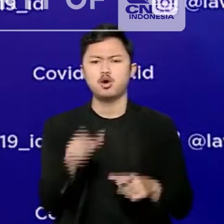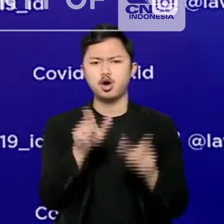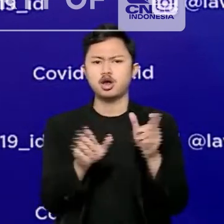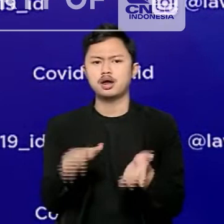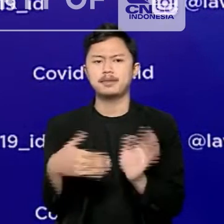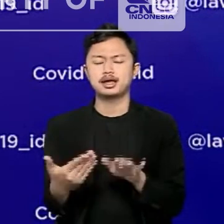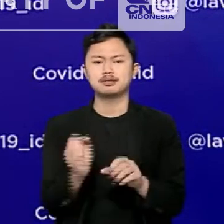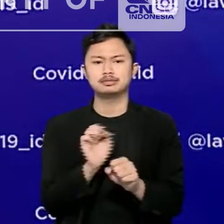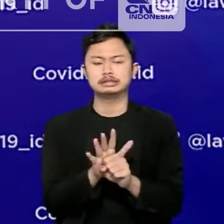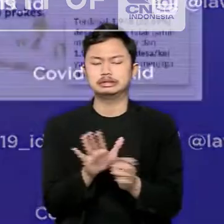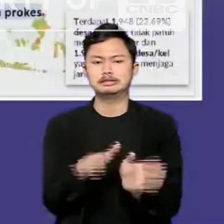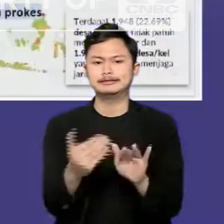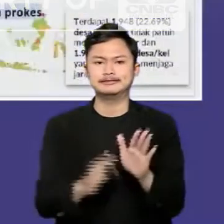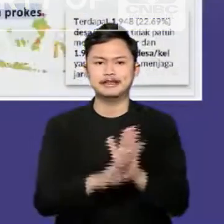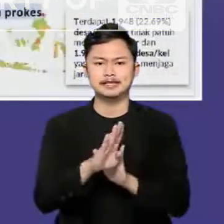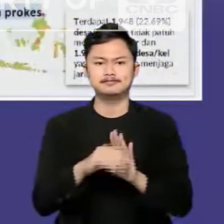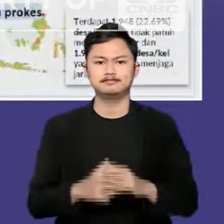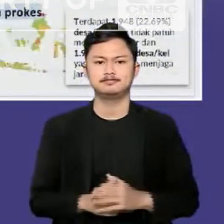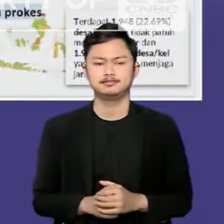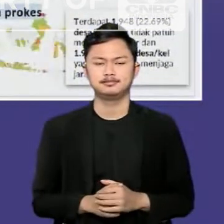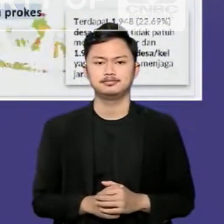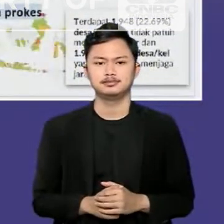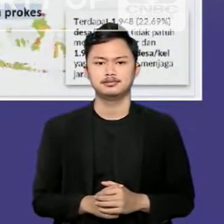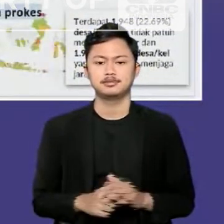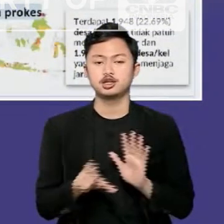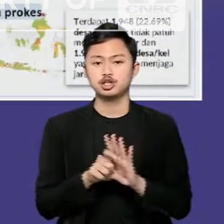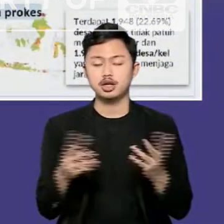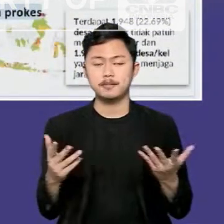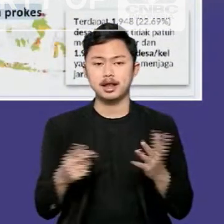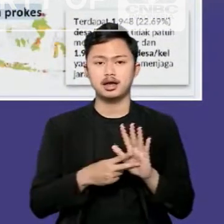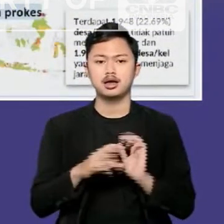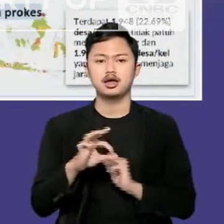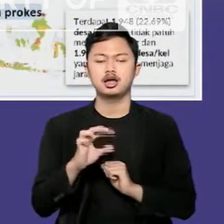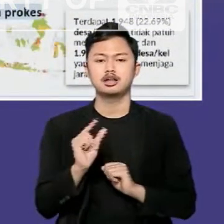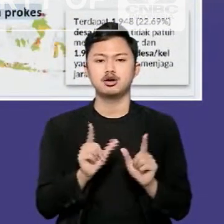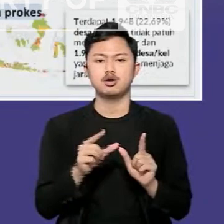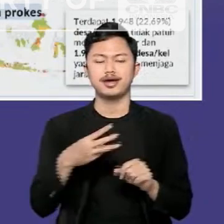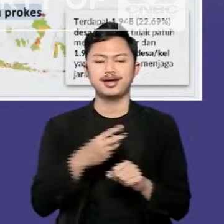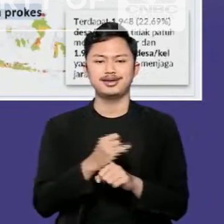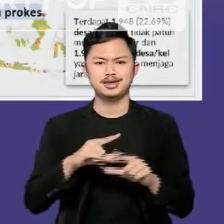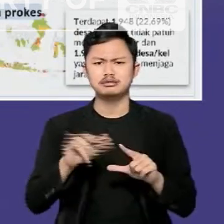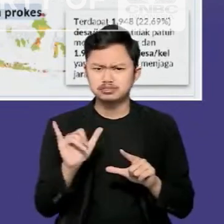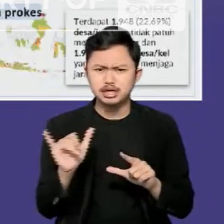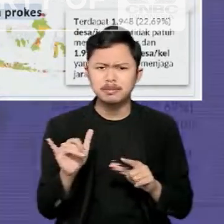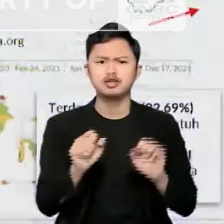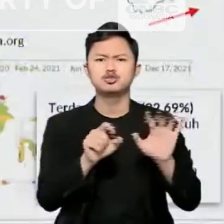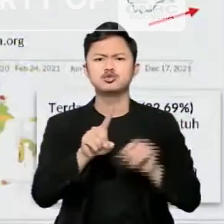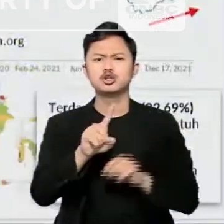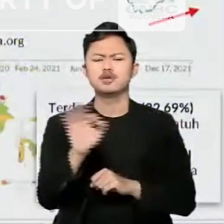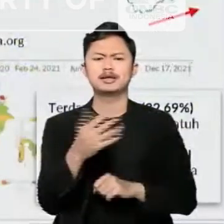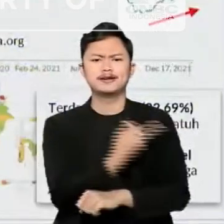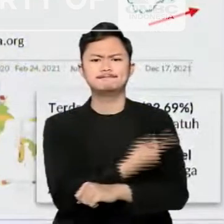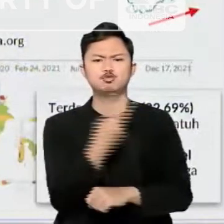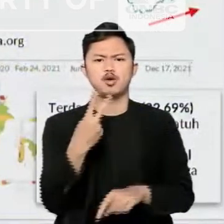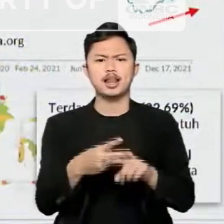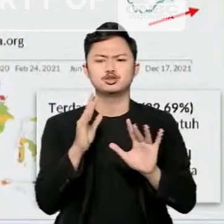COVID-19. Hal serupa juga teramati pada Norwegia dengan cakupan vaksin dosis lengkap 71 persen.